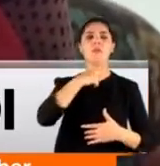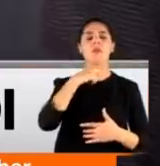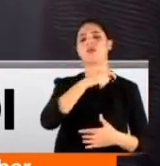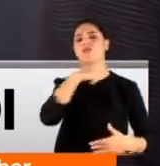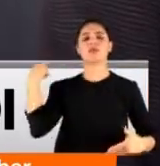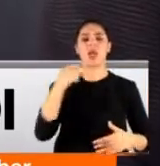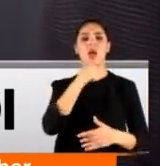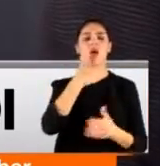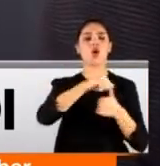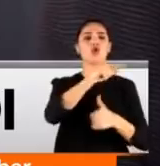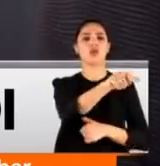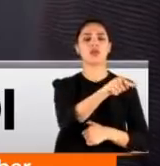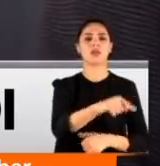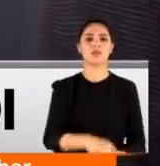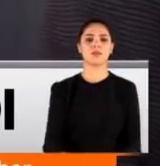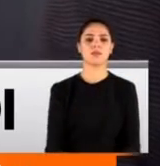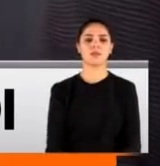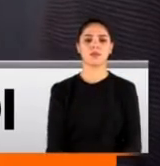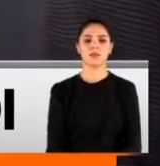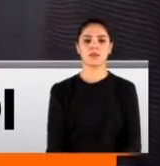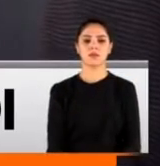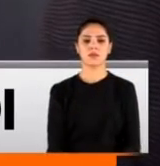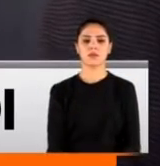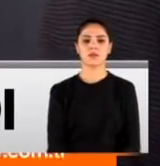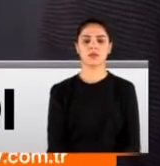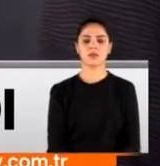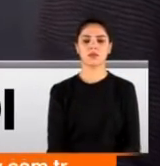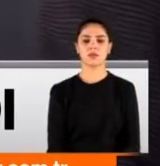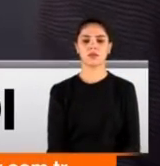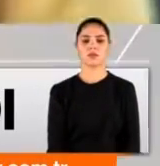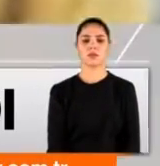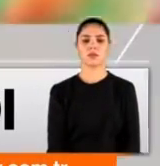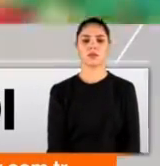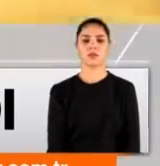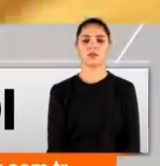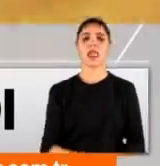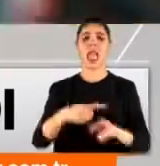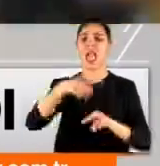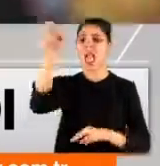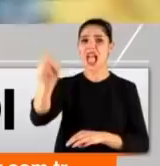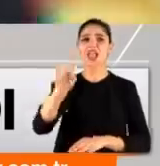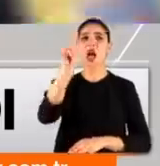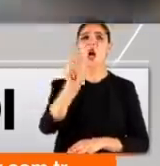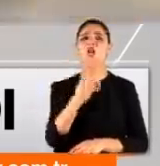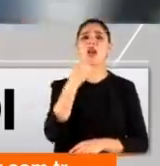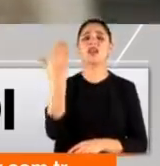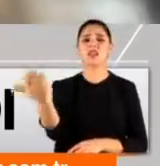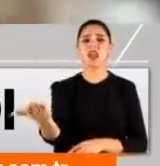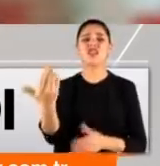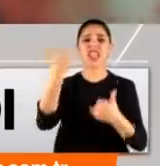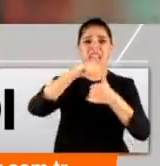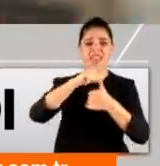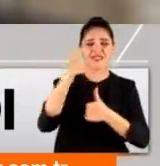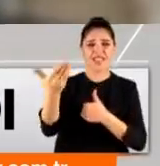kesildi. Baba yapma, baba yapma sarıldılar ama hiçbir şekilde işlemedi ona. Esra Oymak daha 18 yaşındaydı